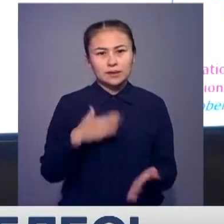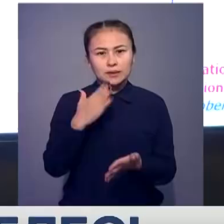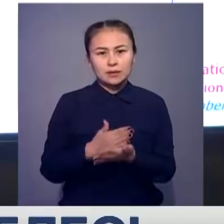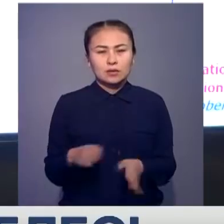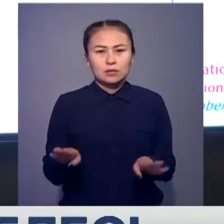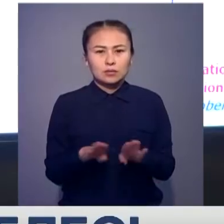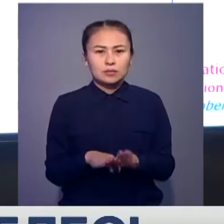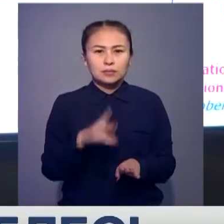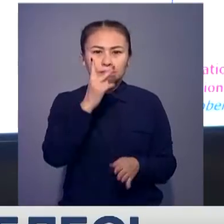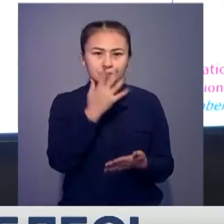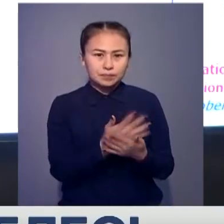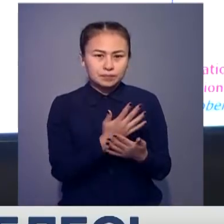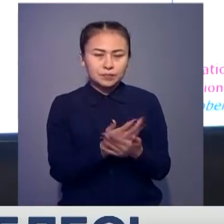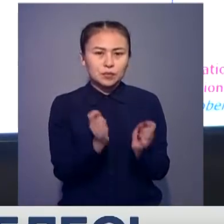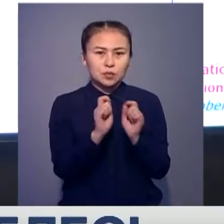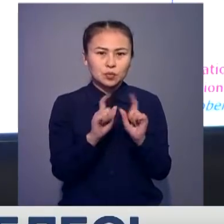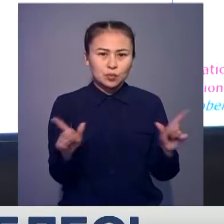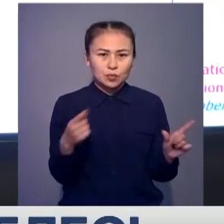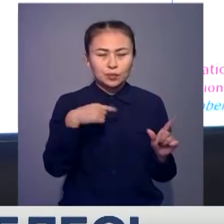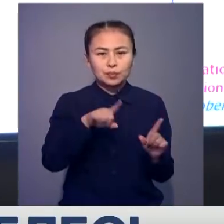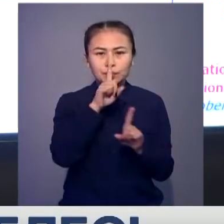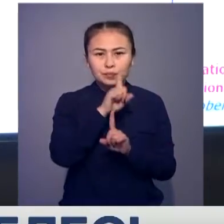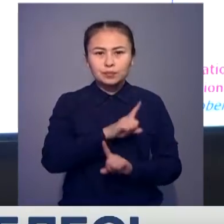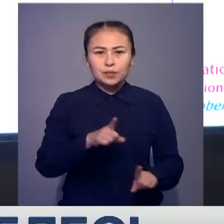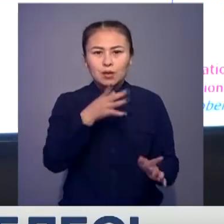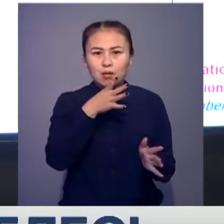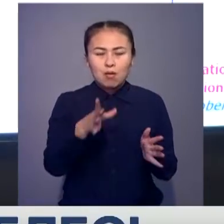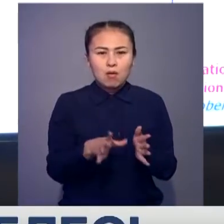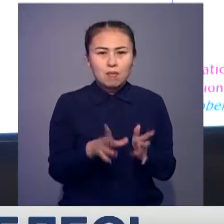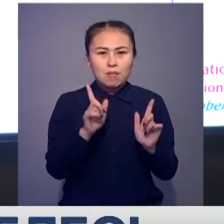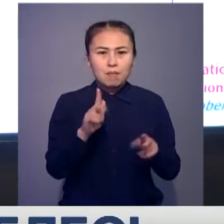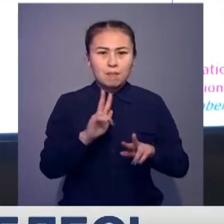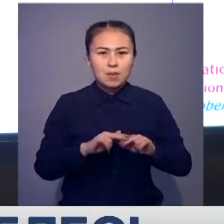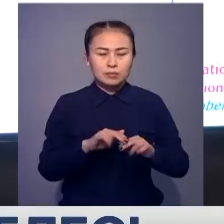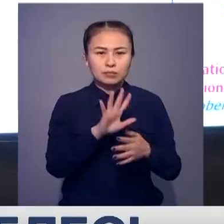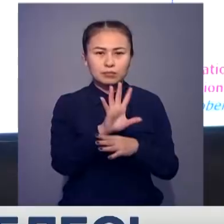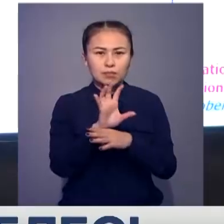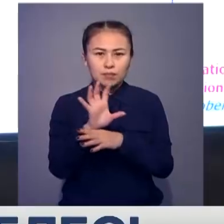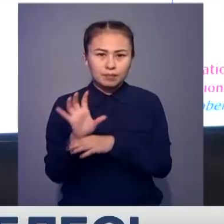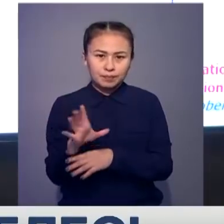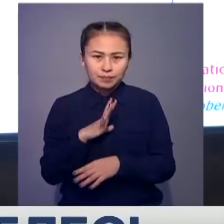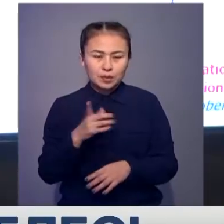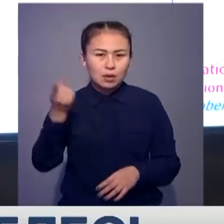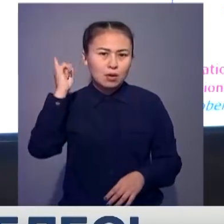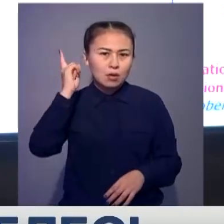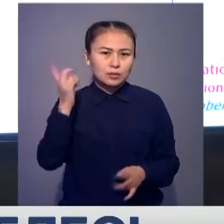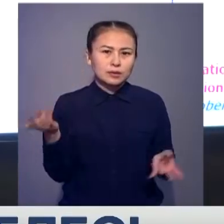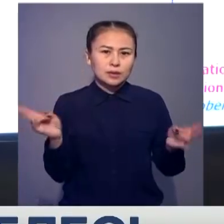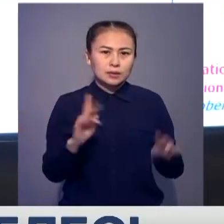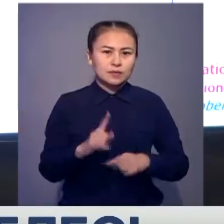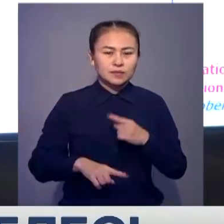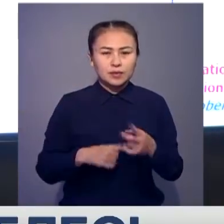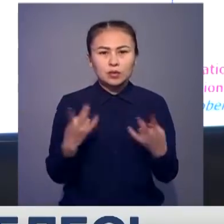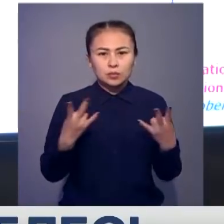Осынымдар бердік. Мектептердің құрлымдық ерекшеліктері электрондық паспорттарға түсірілді. Кенез одағы адырағандан кейін бізде